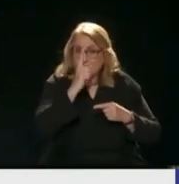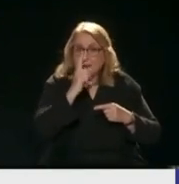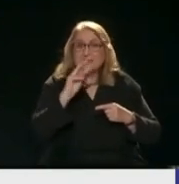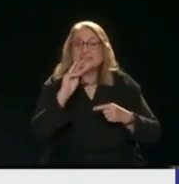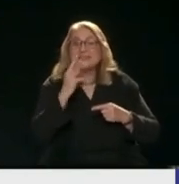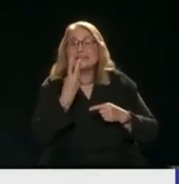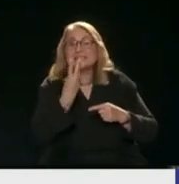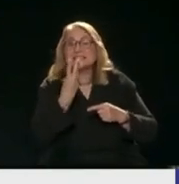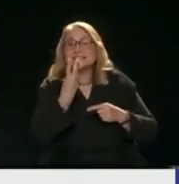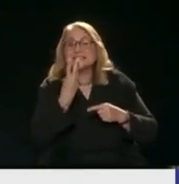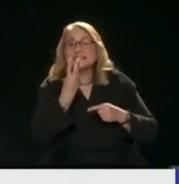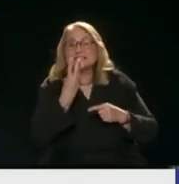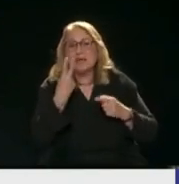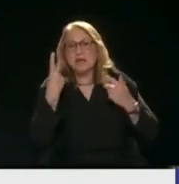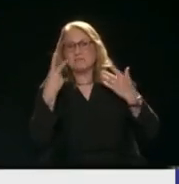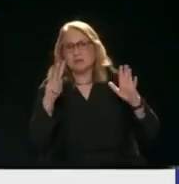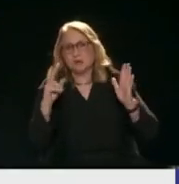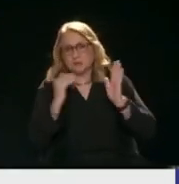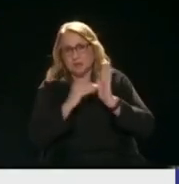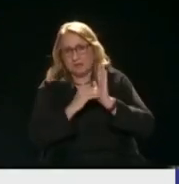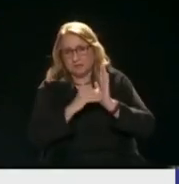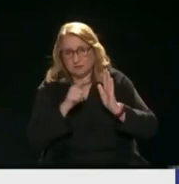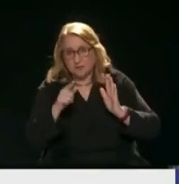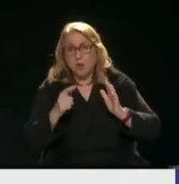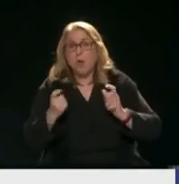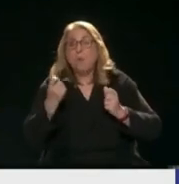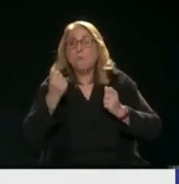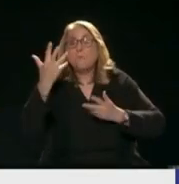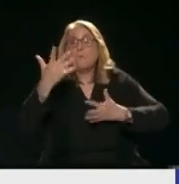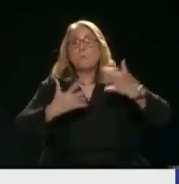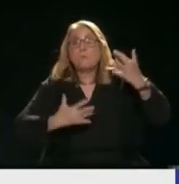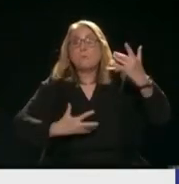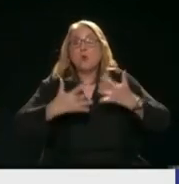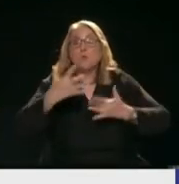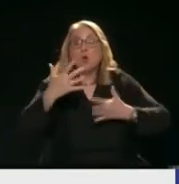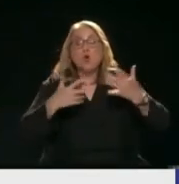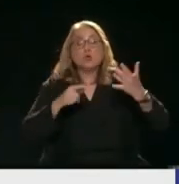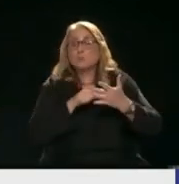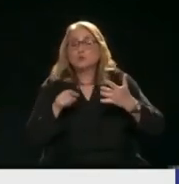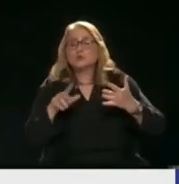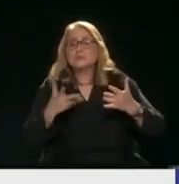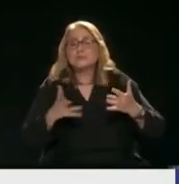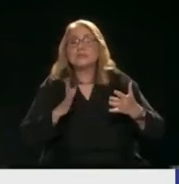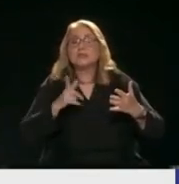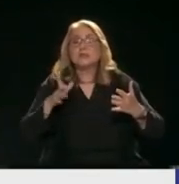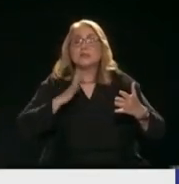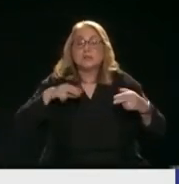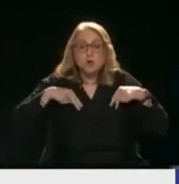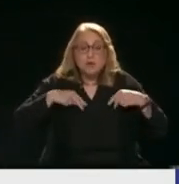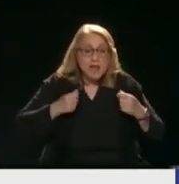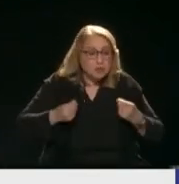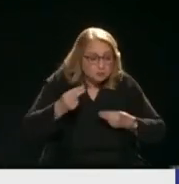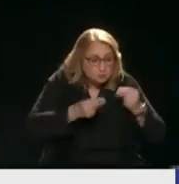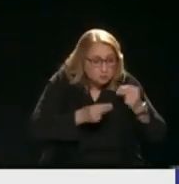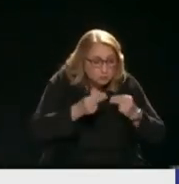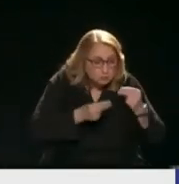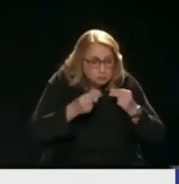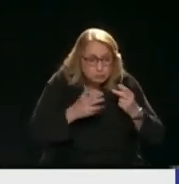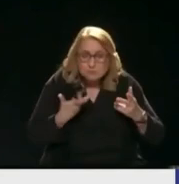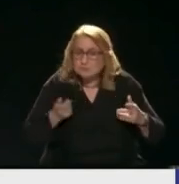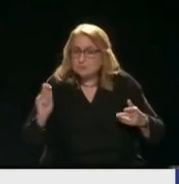Τον εμβάσανε στο ΦΕΚ Ενώ ο προϋπολογισμός είναι Τι θέλει το κράτος να την βγάλει Να πληρώσει τις υποχρεώσεις του